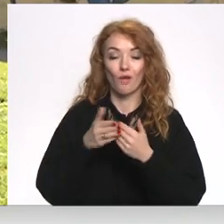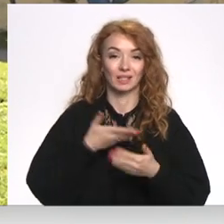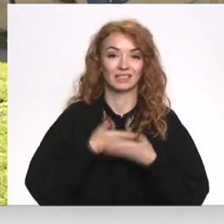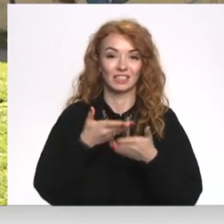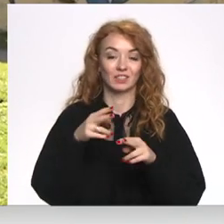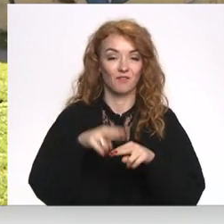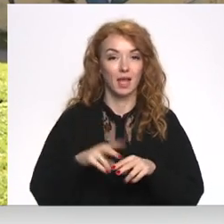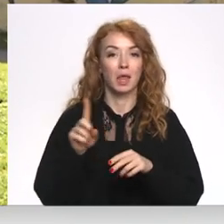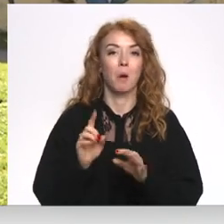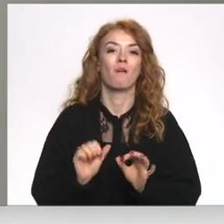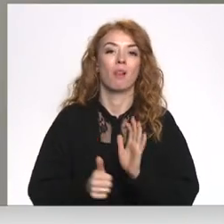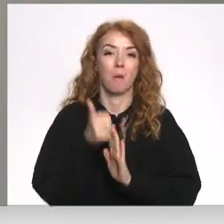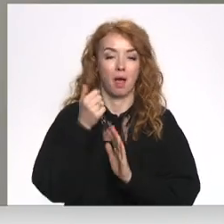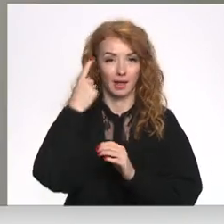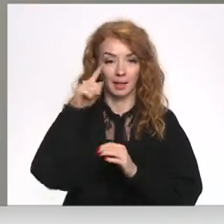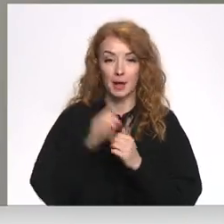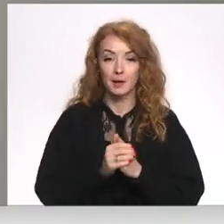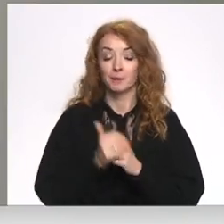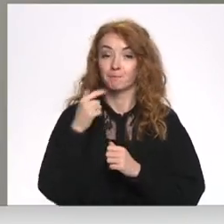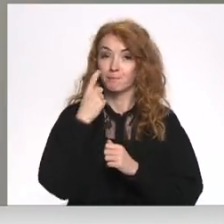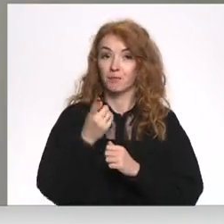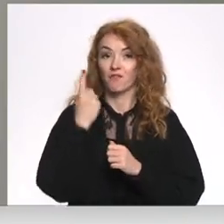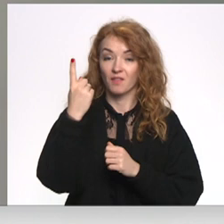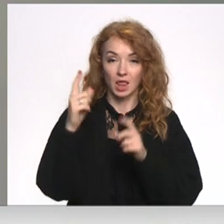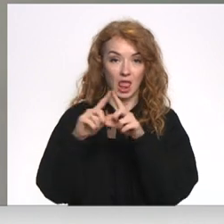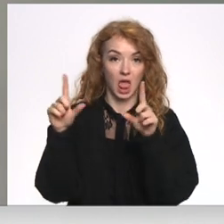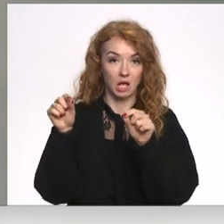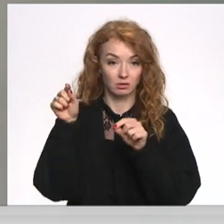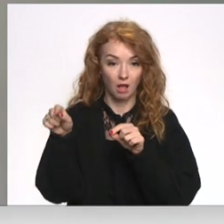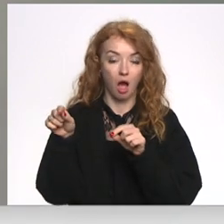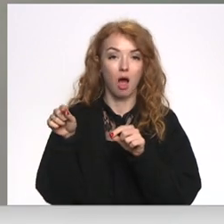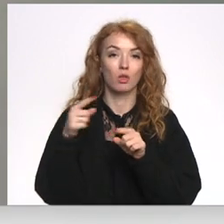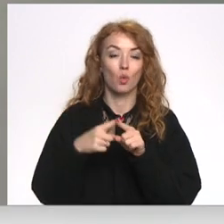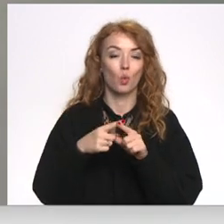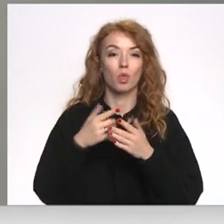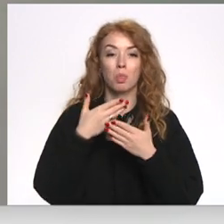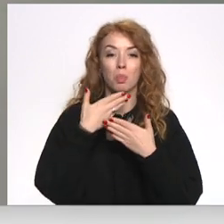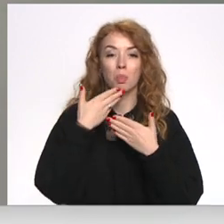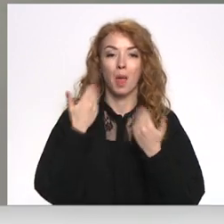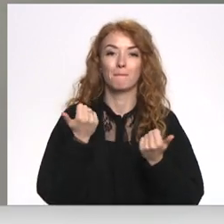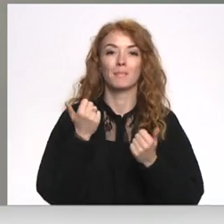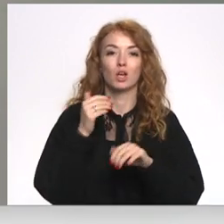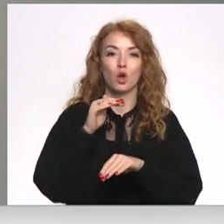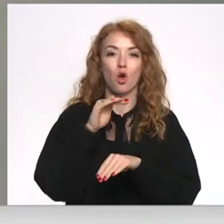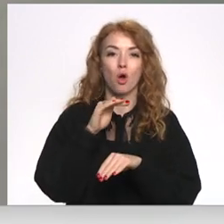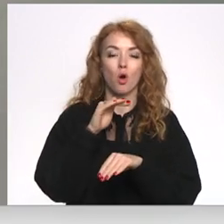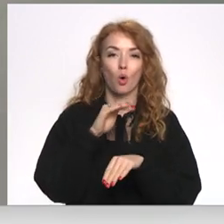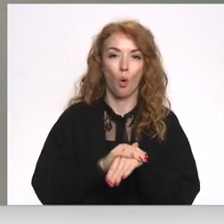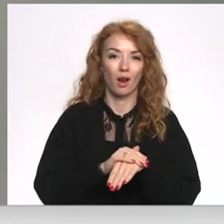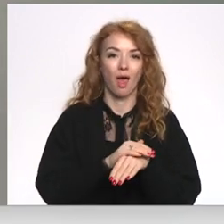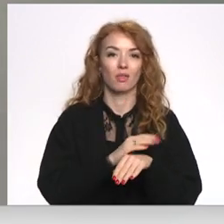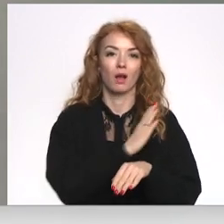idejiski ir pareizāka. Tur bija viena iestāde un tā, kā lai pasaka, varbūt nebija katras konkrētas pašvaldības sāpe,